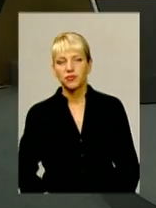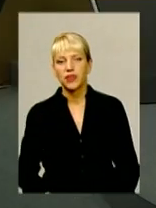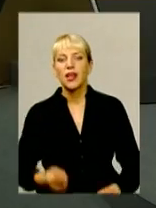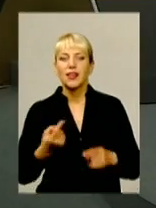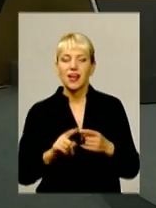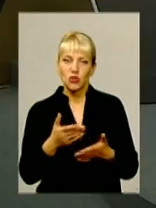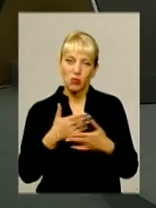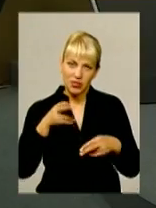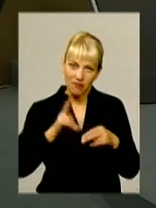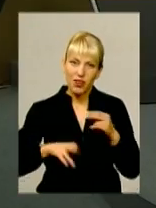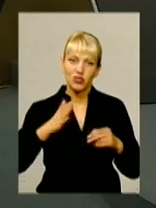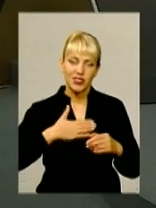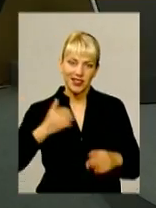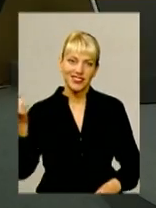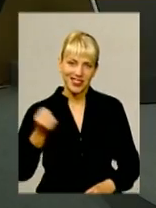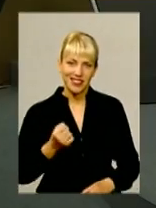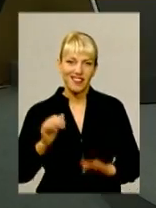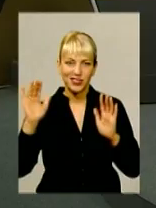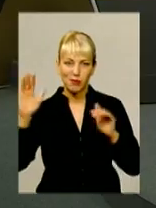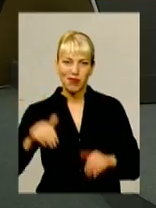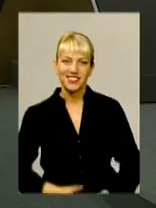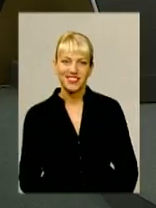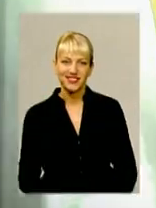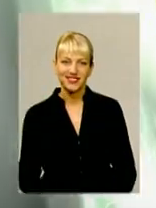На цьому ми завершуємо наш тижневик. На все добре.